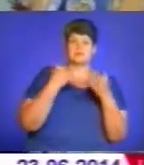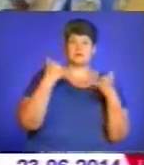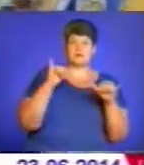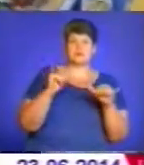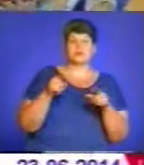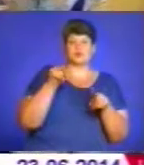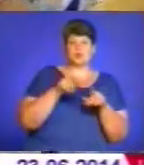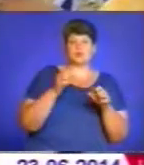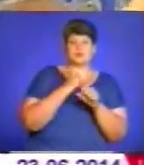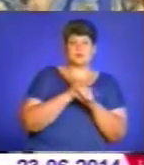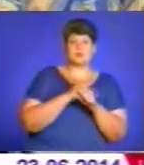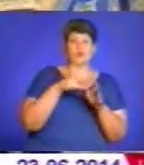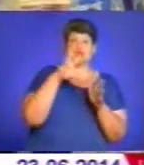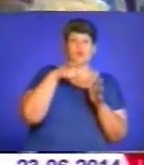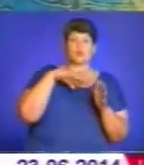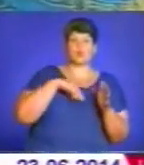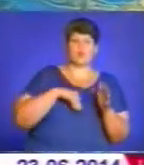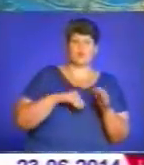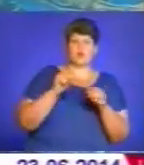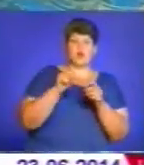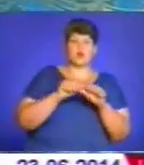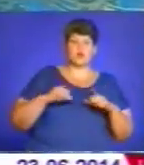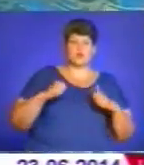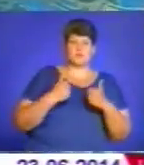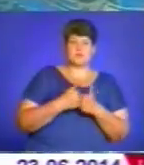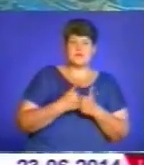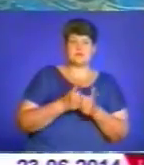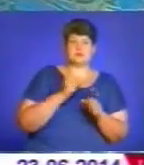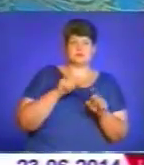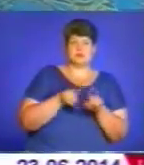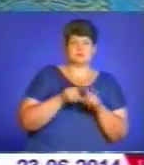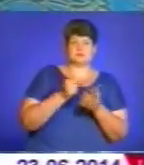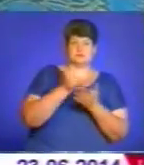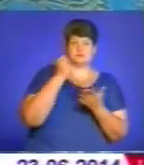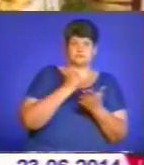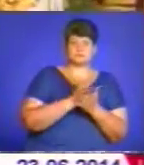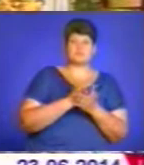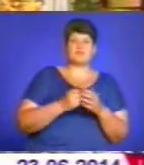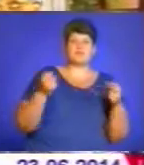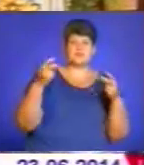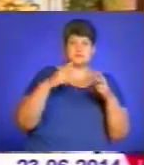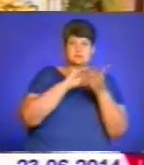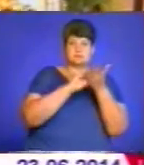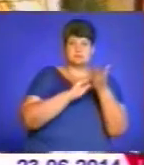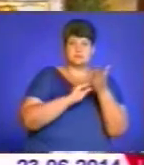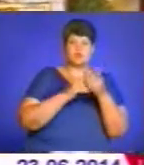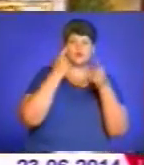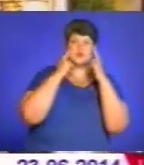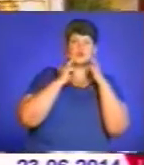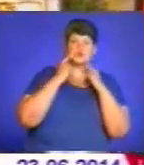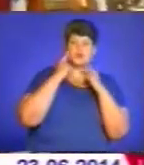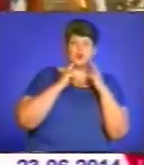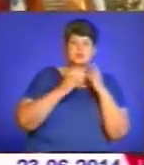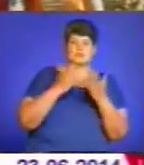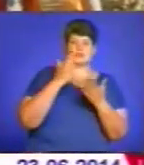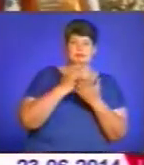дійшла і духовна комісія, яку прислав Києво-Галицький митрополит Афанасій. У спеціальному декреті вказувалося, що сльози на іконі Матері